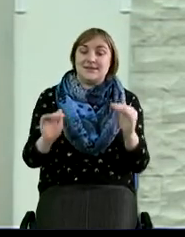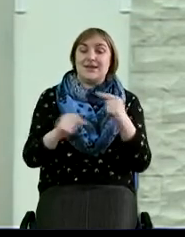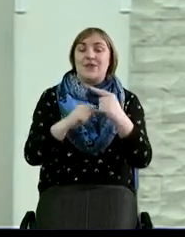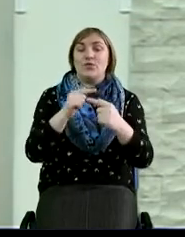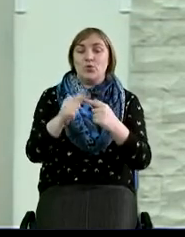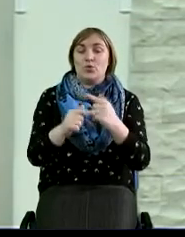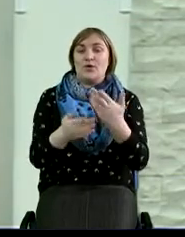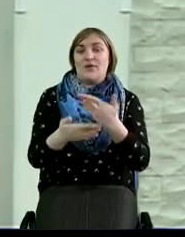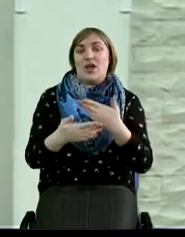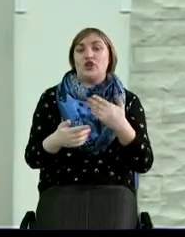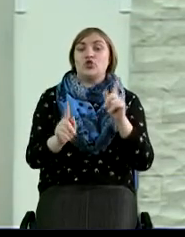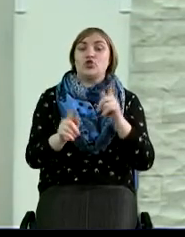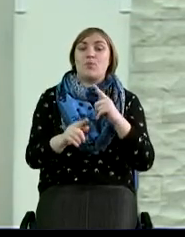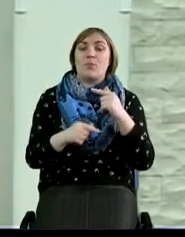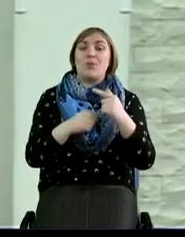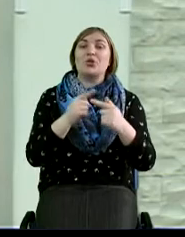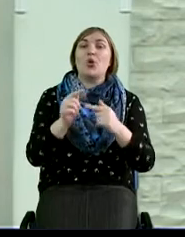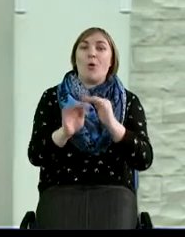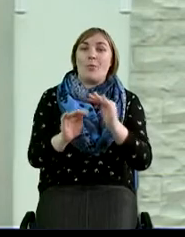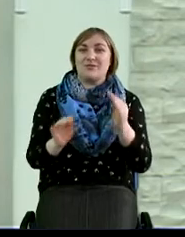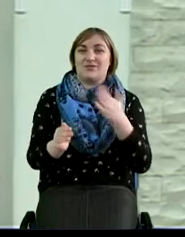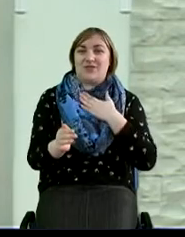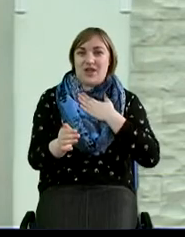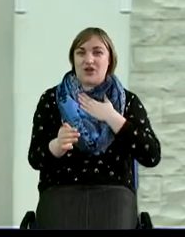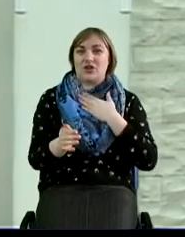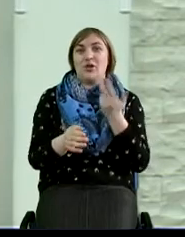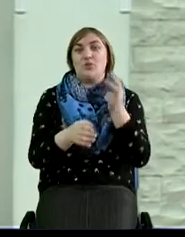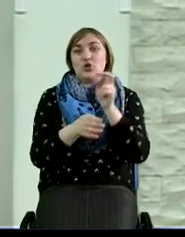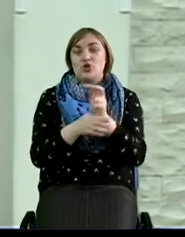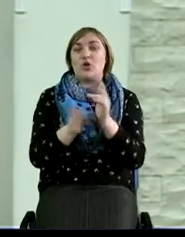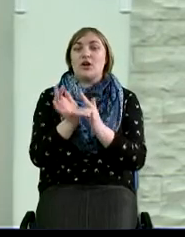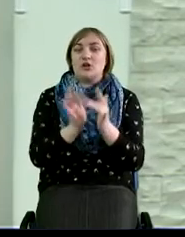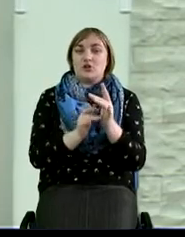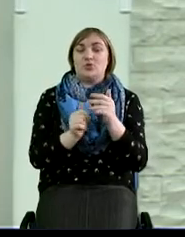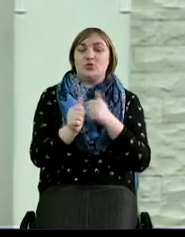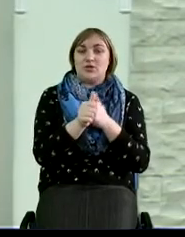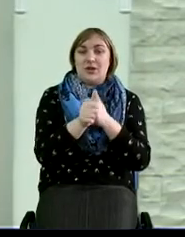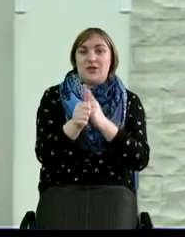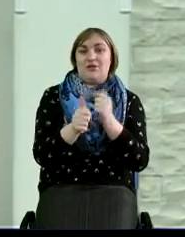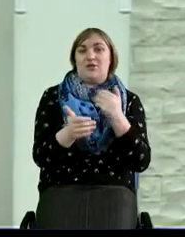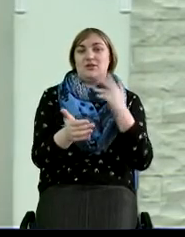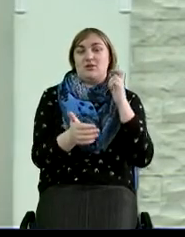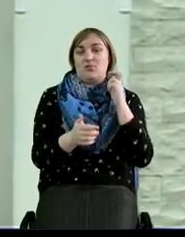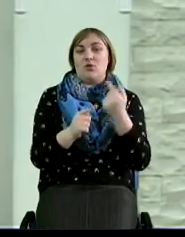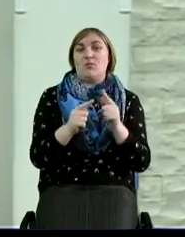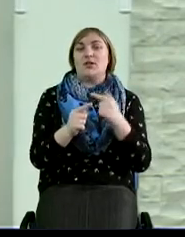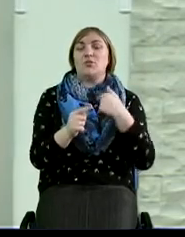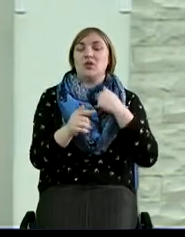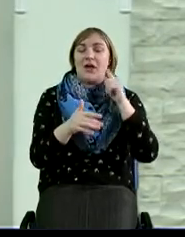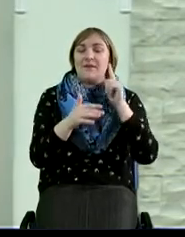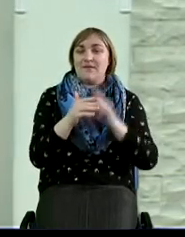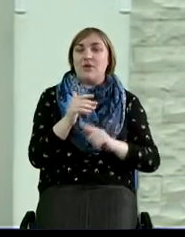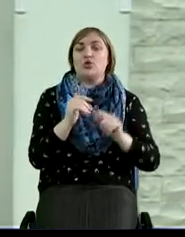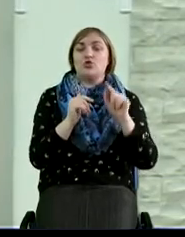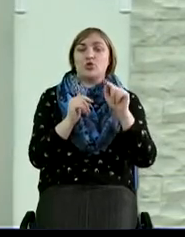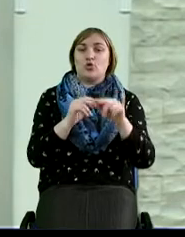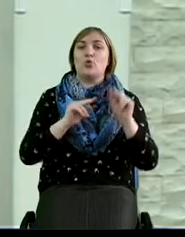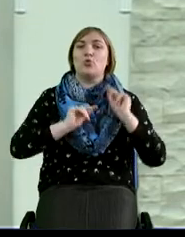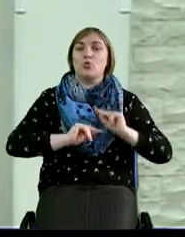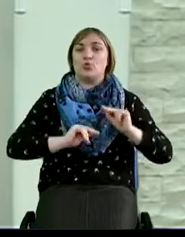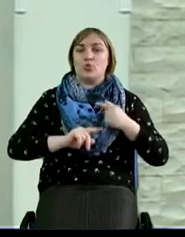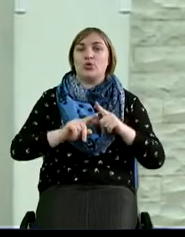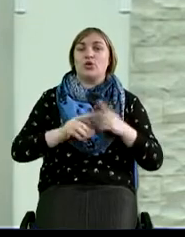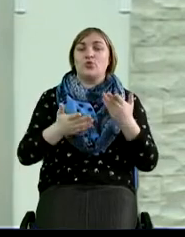для того, чтобы это потомство, оно пришло ко Христу, для того, чтобы оно следовало за Богом. И поэтому я верю, что тот труд, который мы